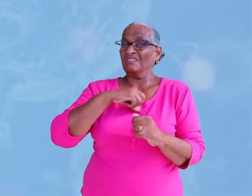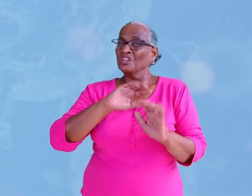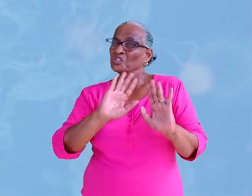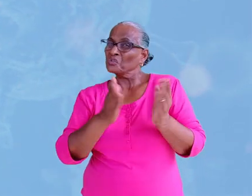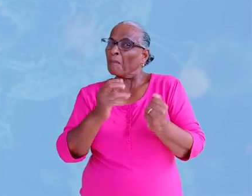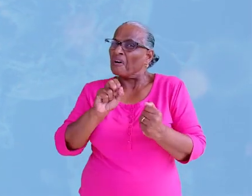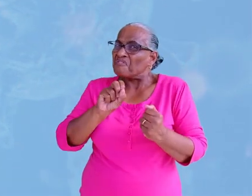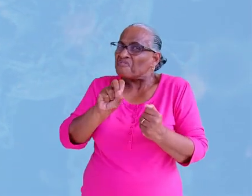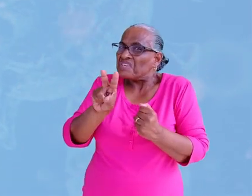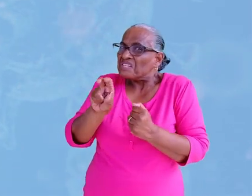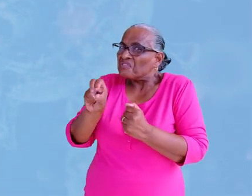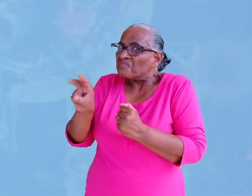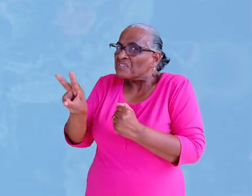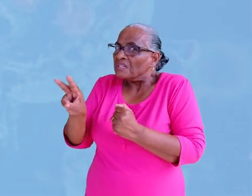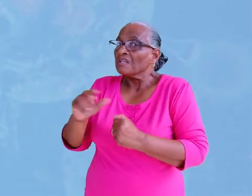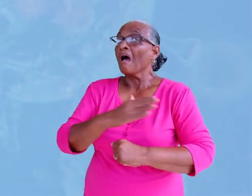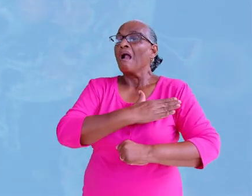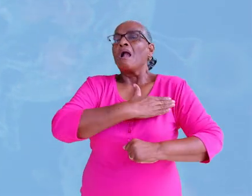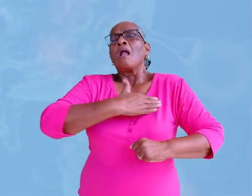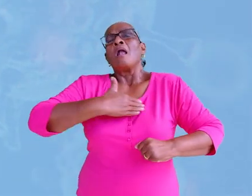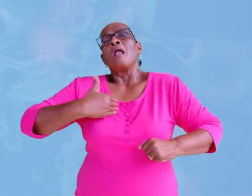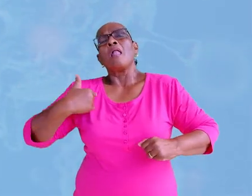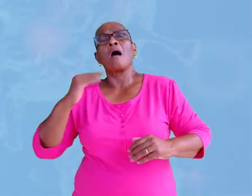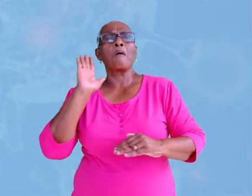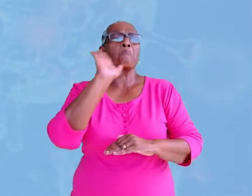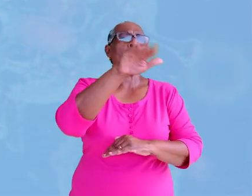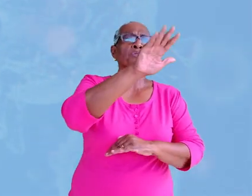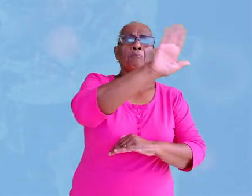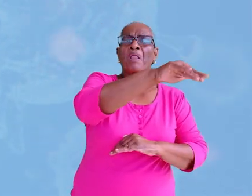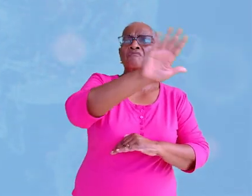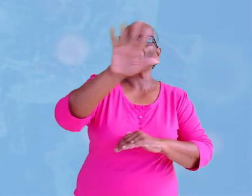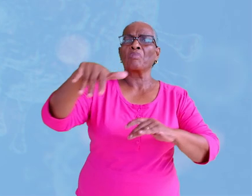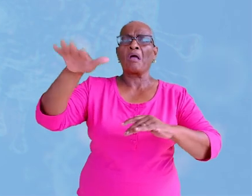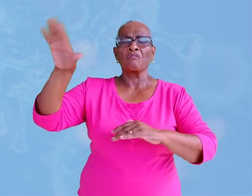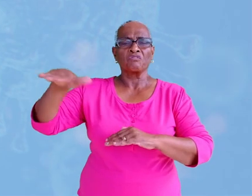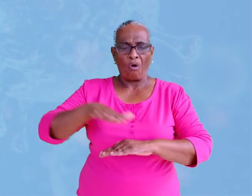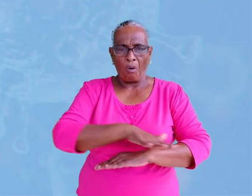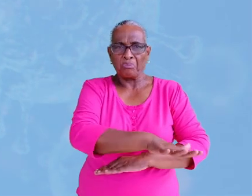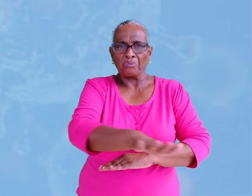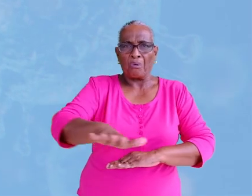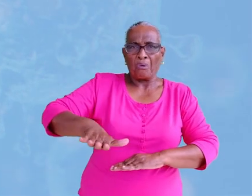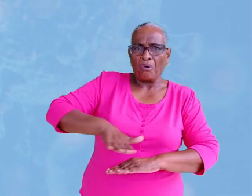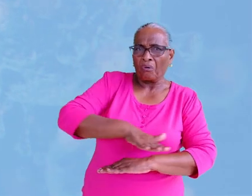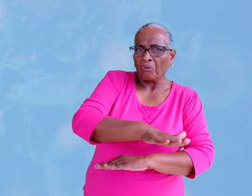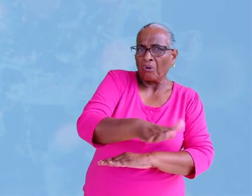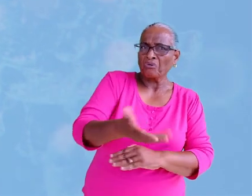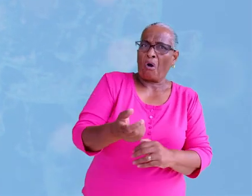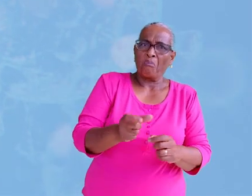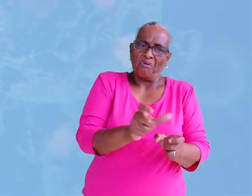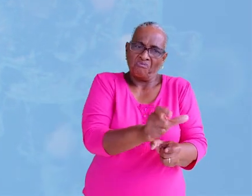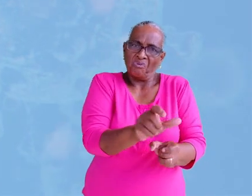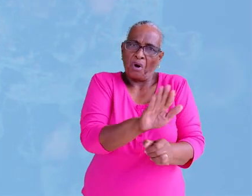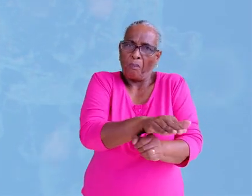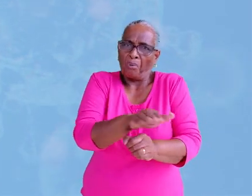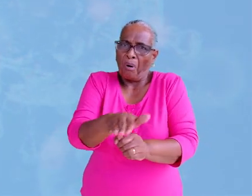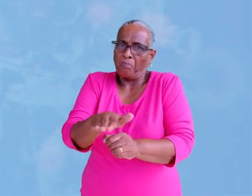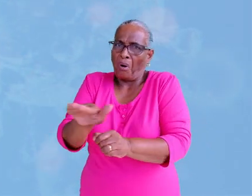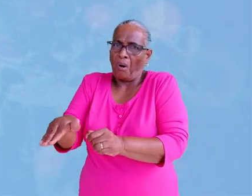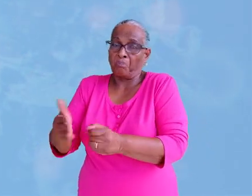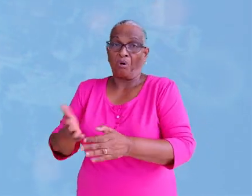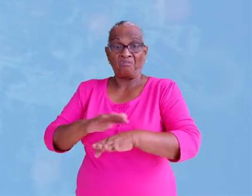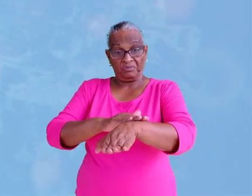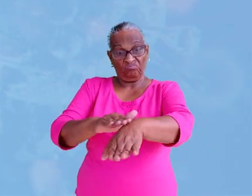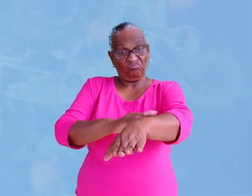Bepaalde virussen kunnen nog lang buiten het lichaam leven, op de grond, op voorwerpen,